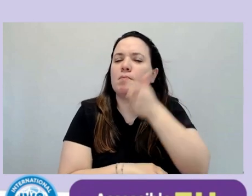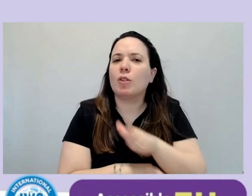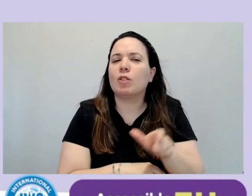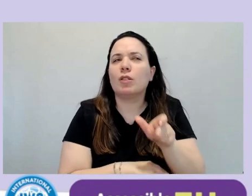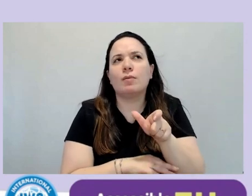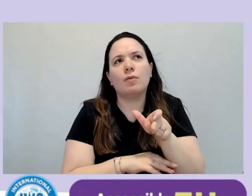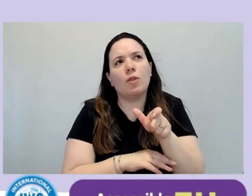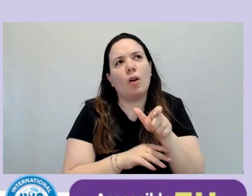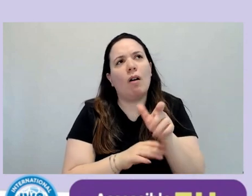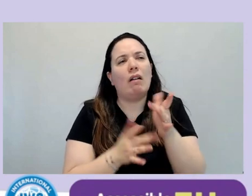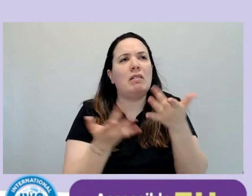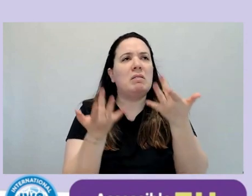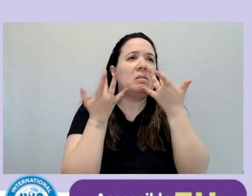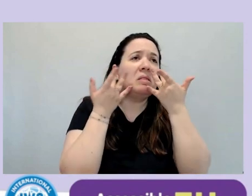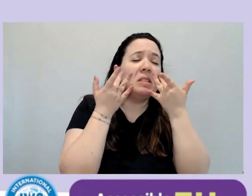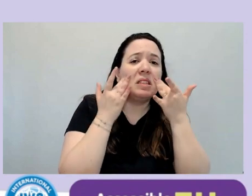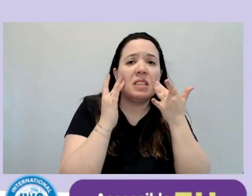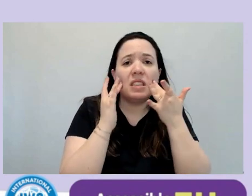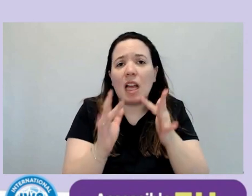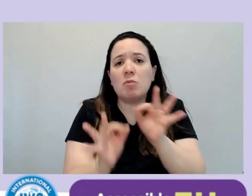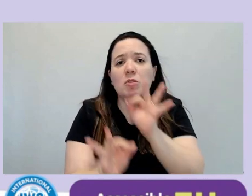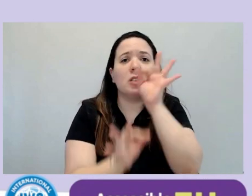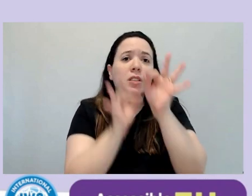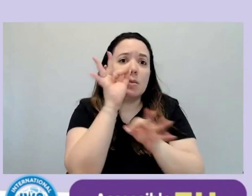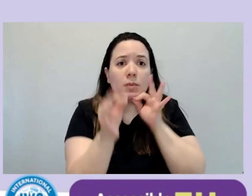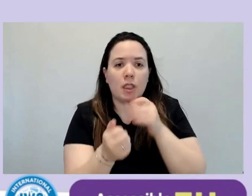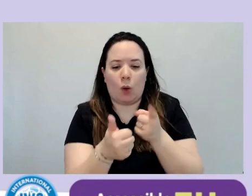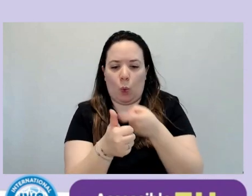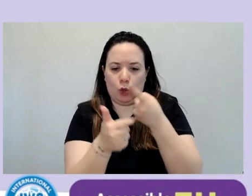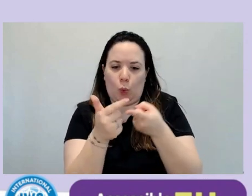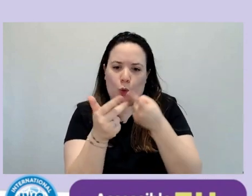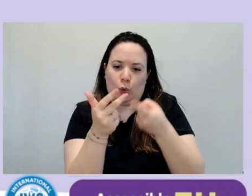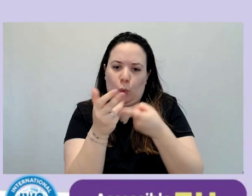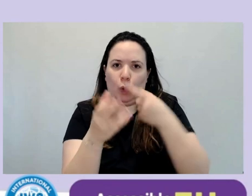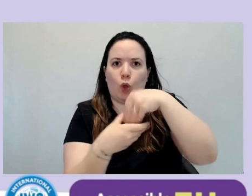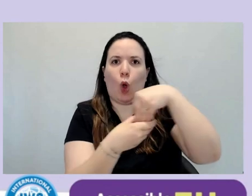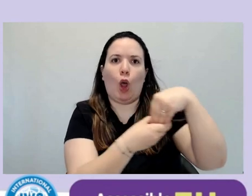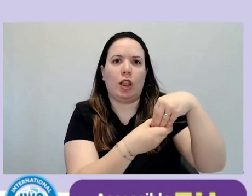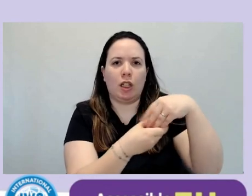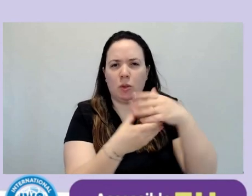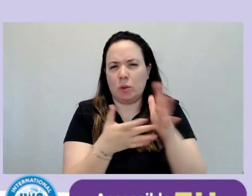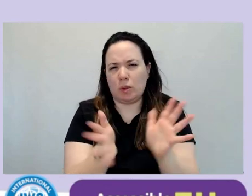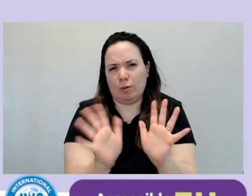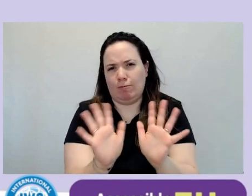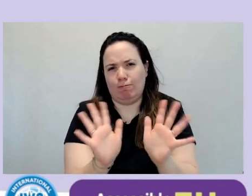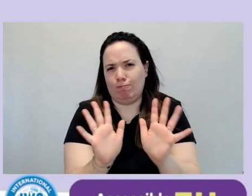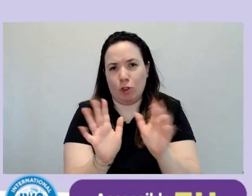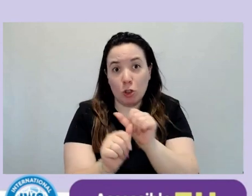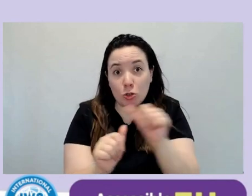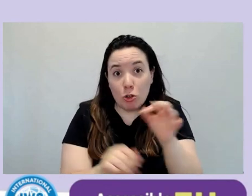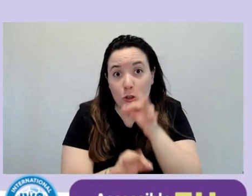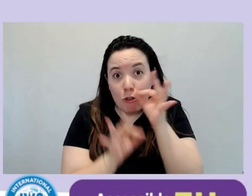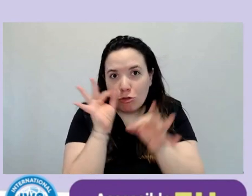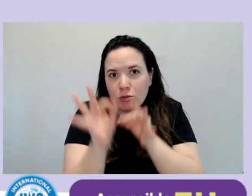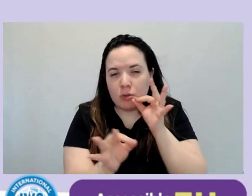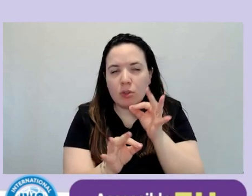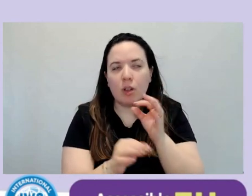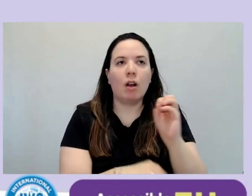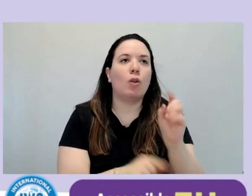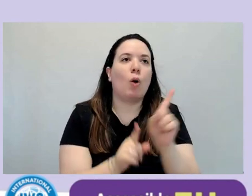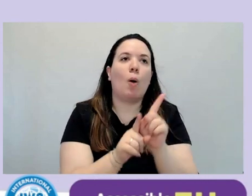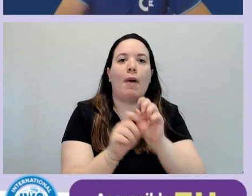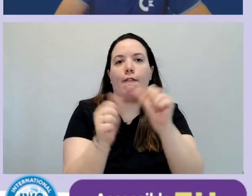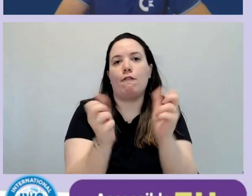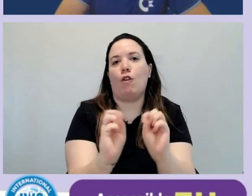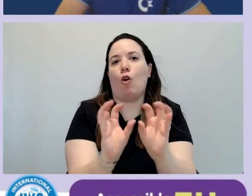presentazione di contenuti in tema di accessibilità, quindi slide formative e via